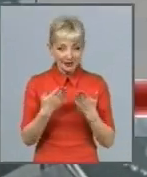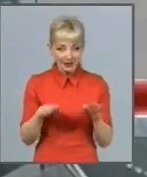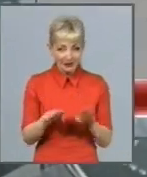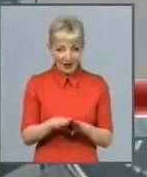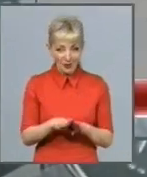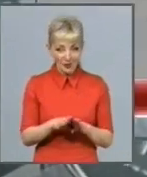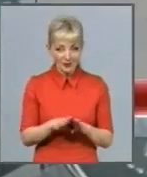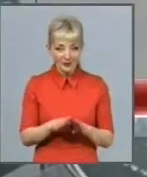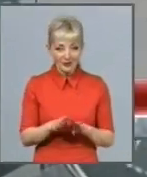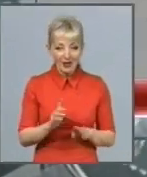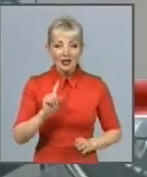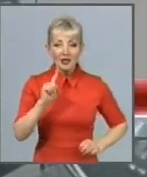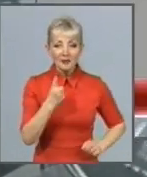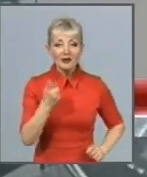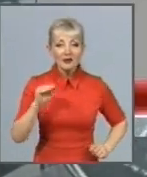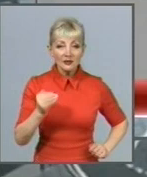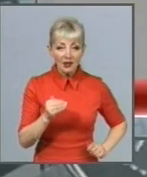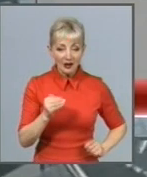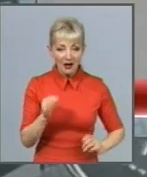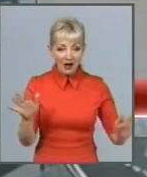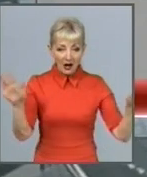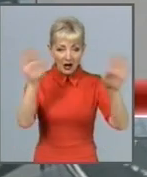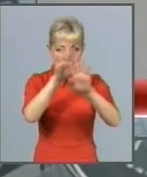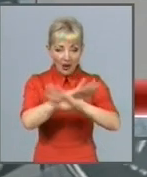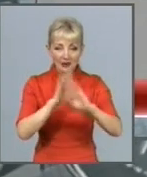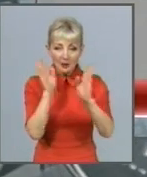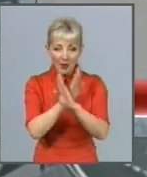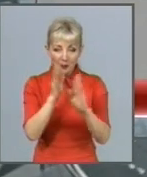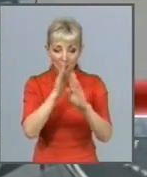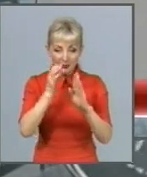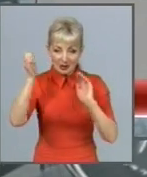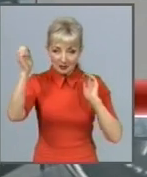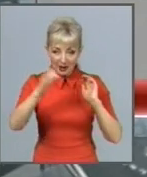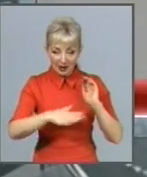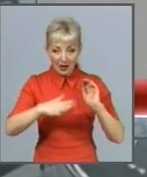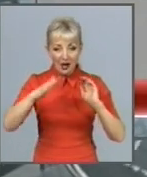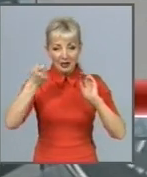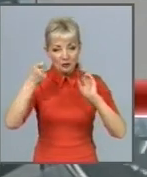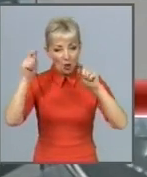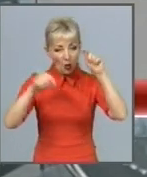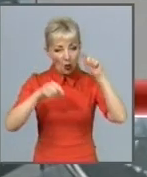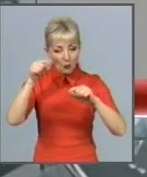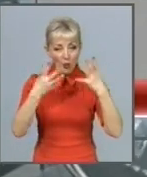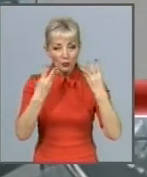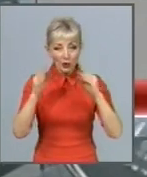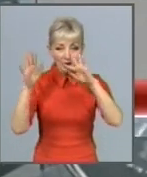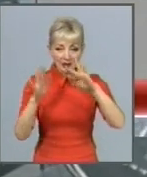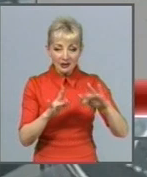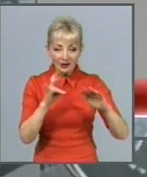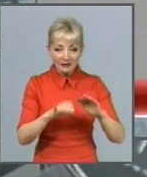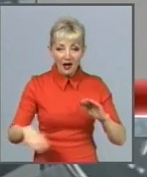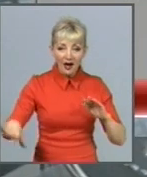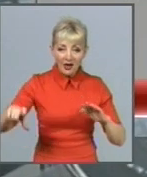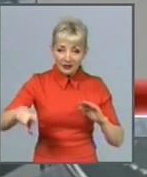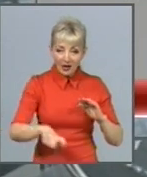Першого лютого хмарна погода з проясненнями. Невеликі опади, дощ, мокрий сніг. На дорогах місцями ожеледиться.